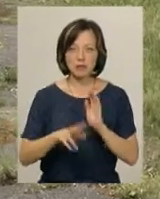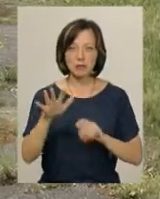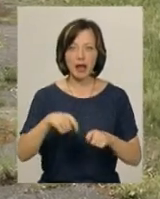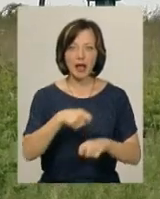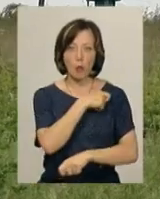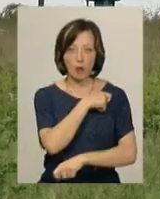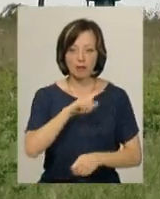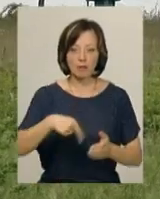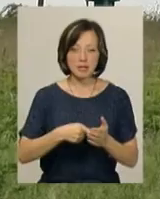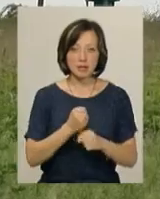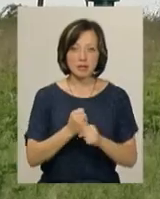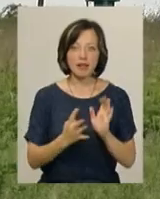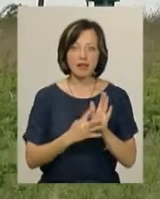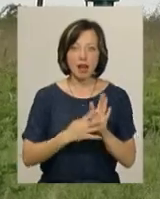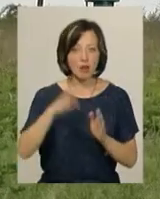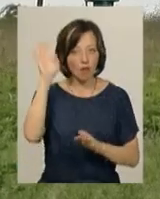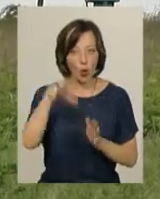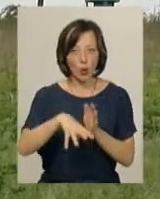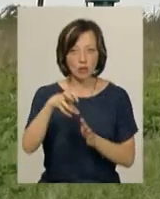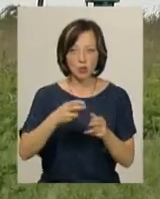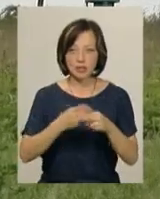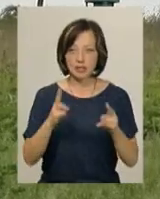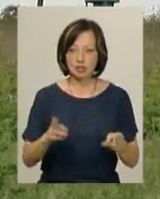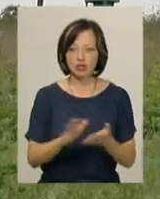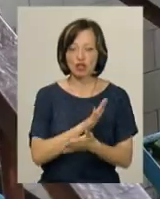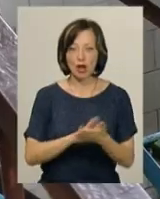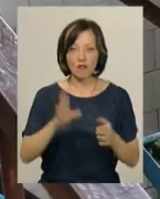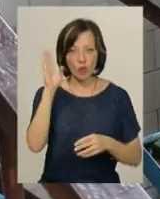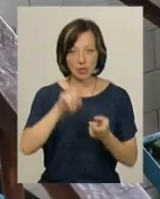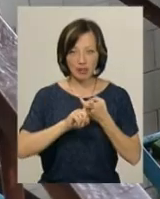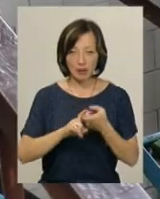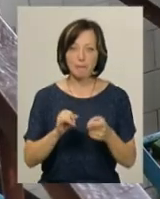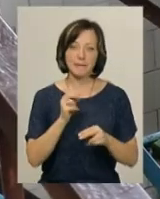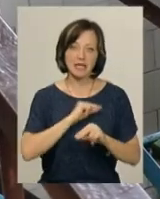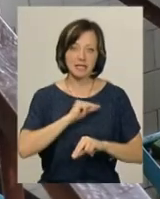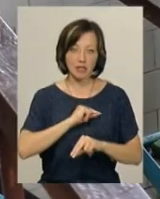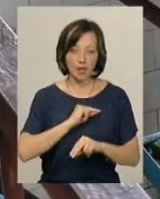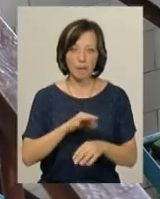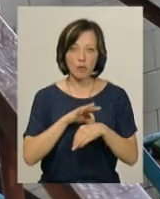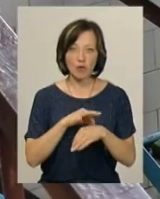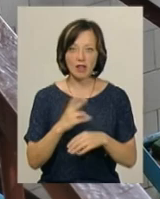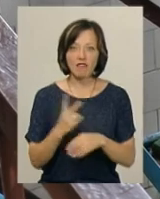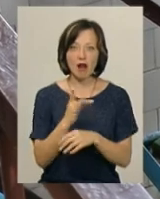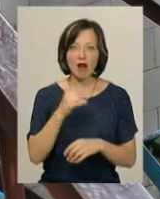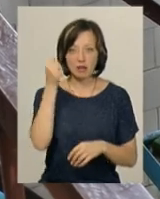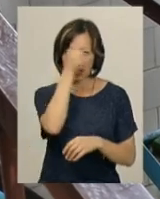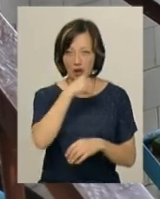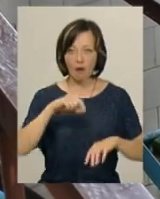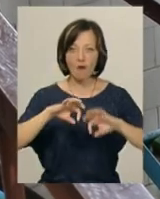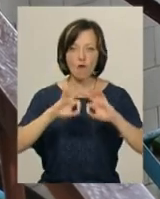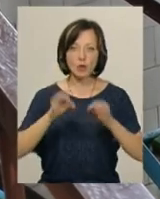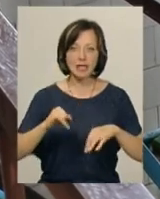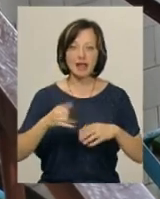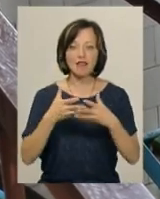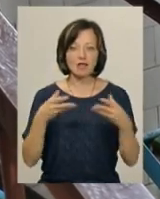кілометрів. У місті працює 9 водонасосних станцій. З незараження води і промивку мереж працівники водоканалу проводять двічі на рік, по сини й навесні.